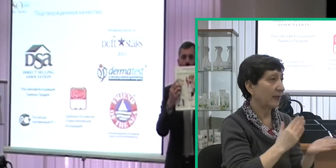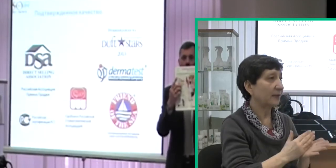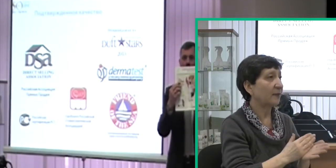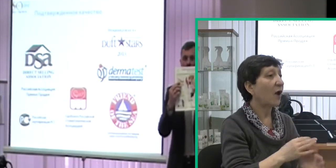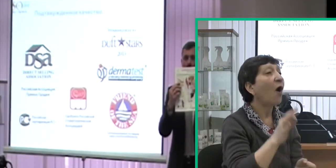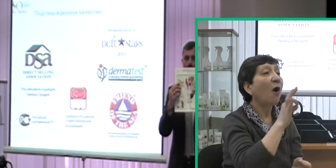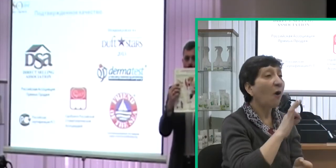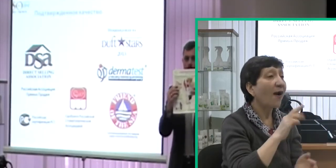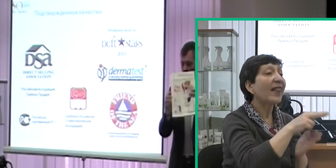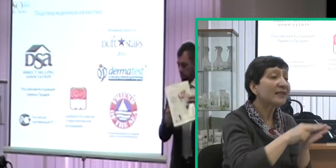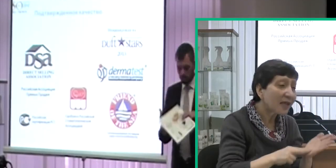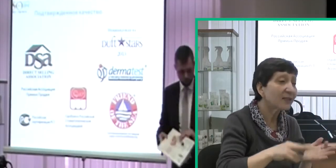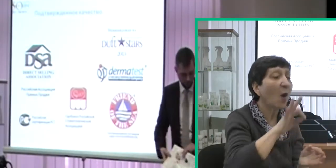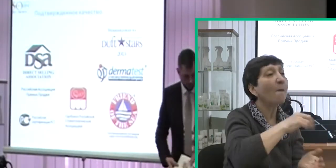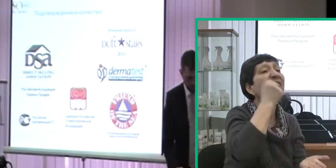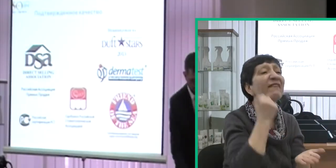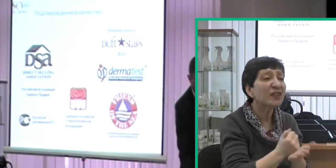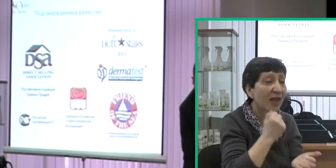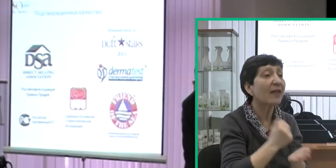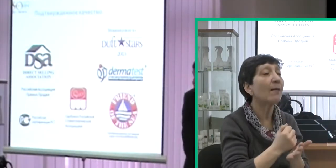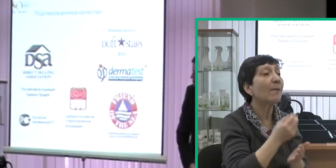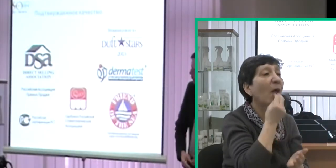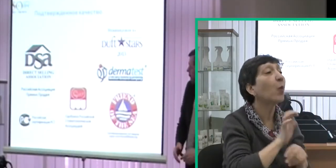прочитать вот здесь в справочнике. Да? Хорошо?